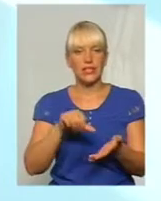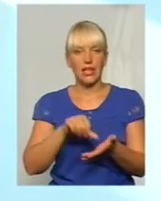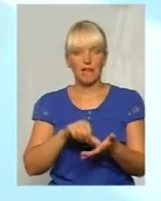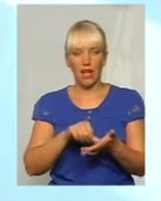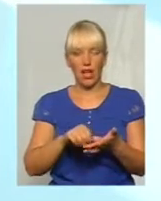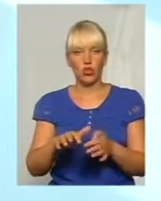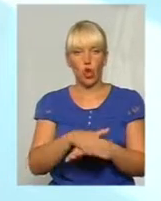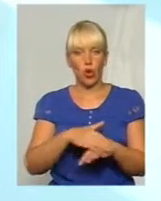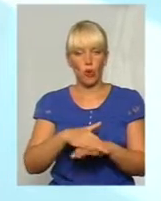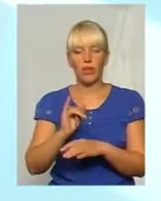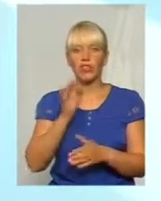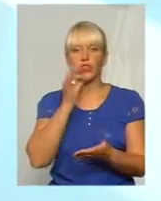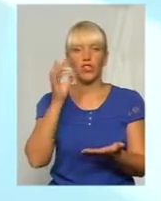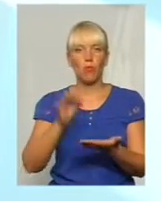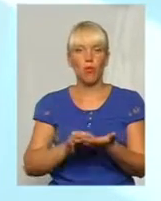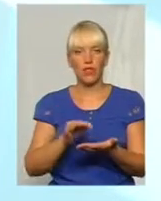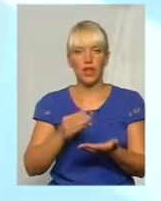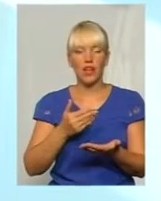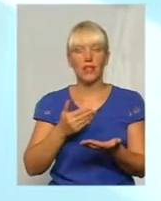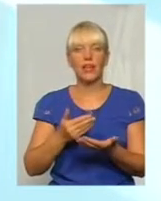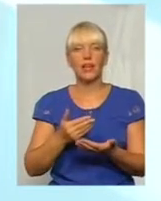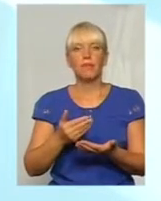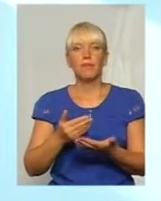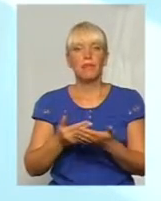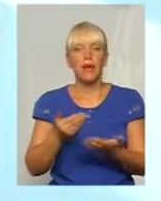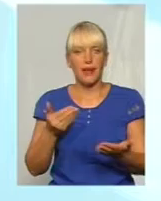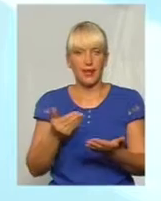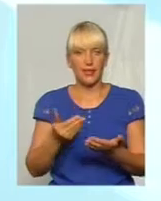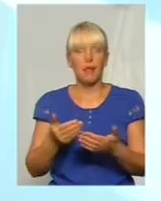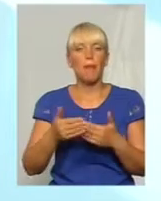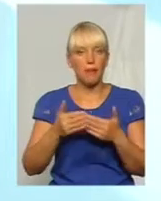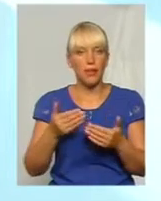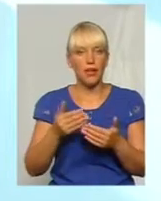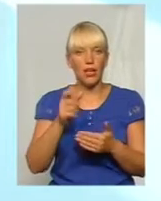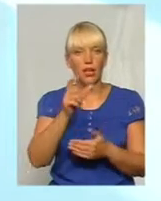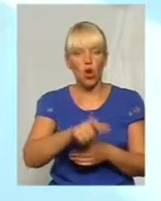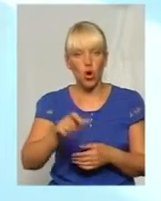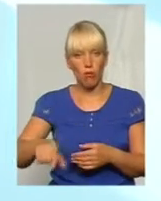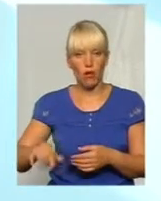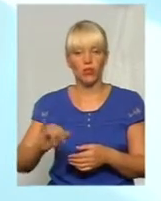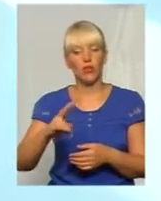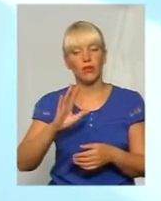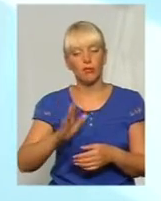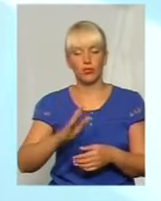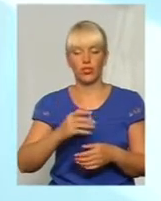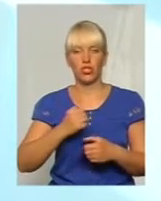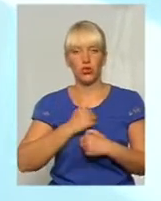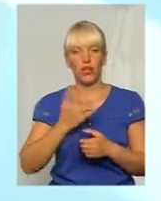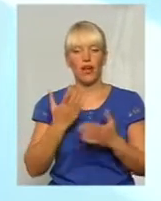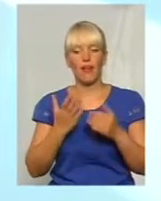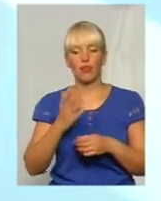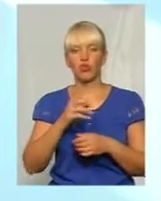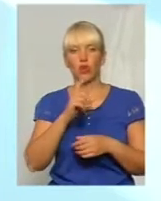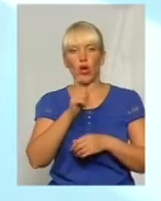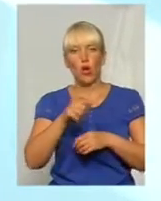безпосередньо перед громадою. І дуже буде жаль, якщо відверто, коли громада просто проковтне мовчки, так само, як зараз обласна